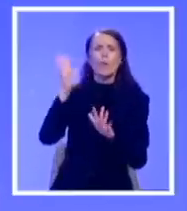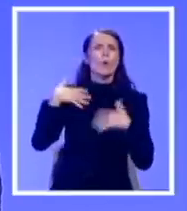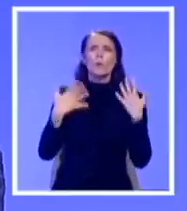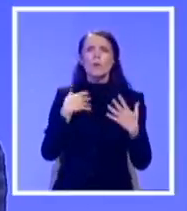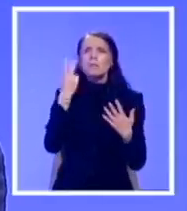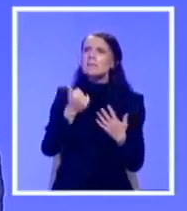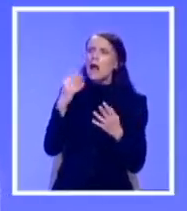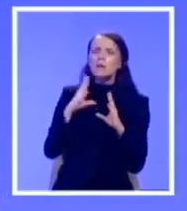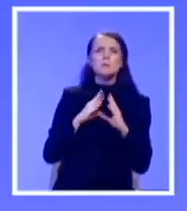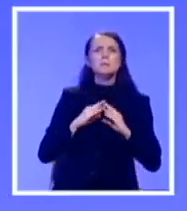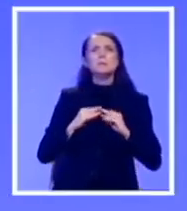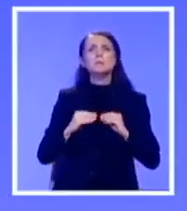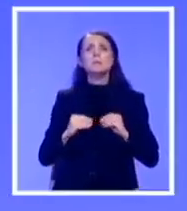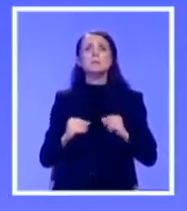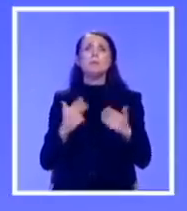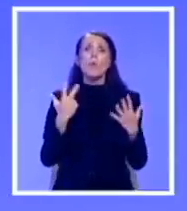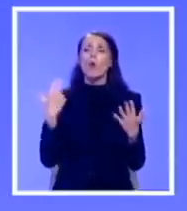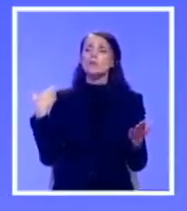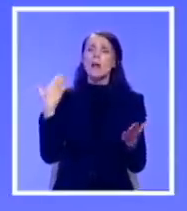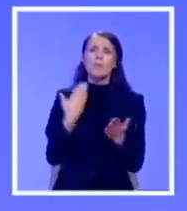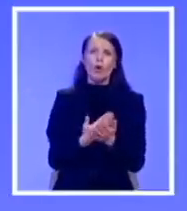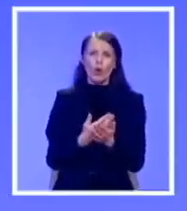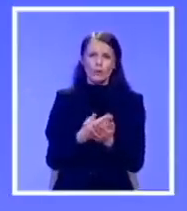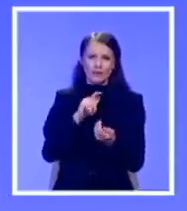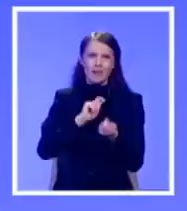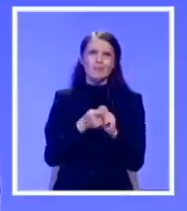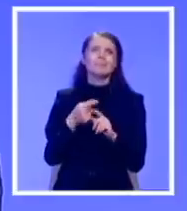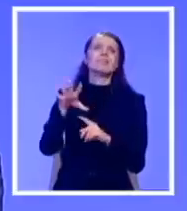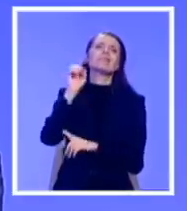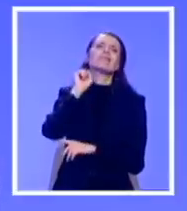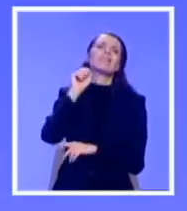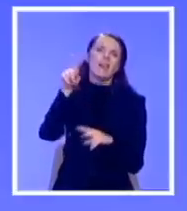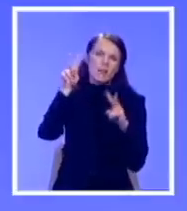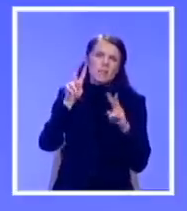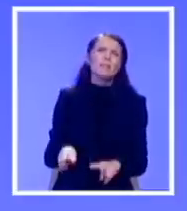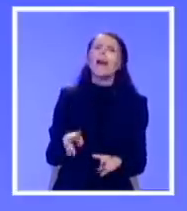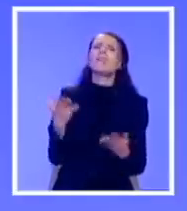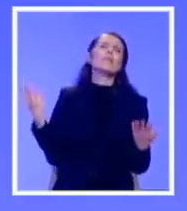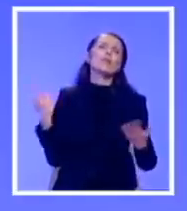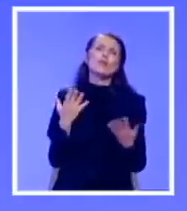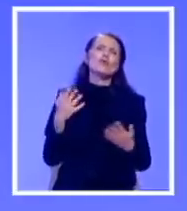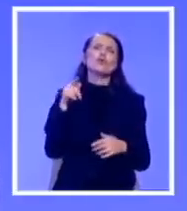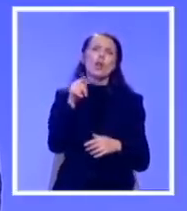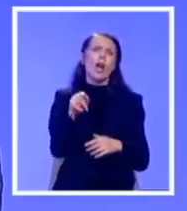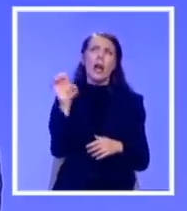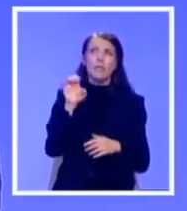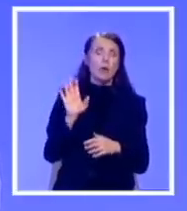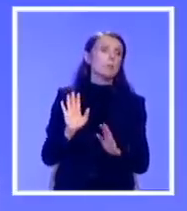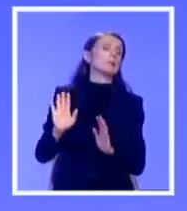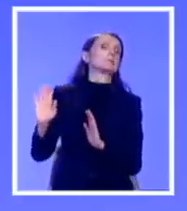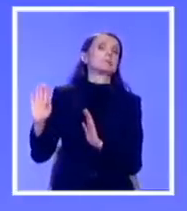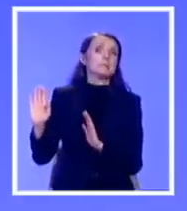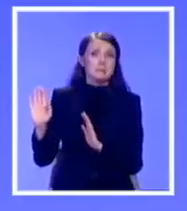nestao taj entuzijazam? U ovih 8 godina pokazalo se njihovo pravo radikalsko evropskeptično lice. Što više odmiče njihova vlast,